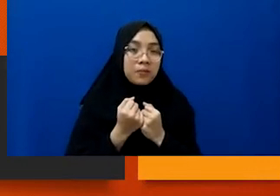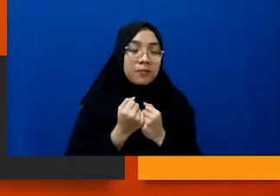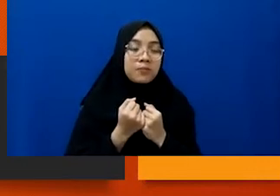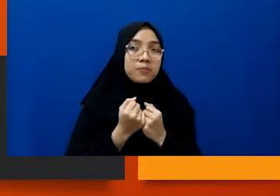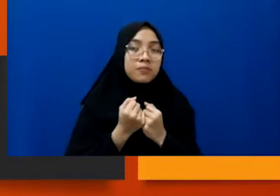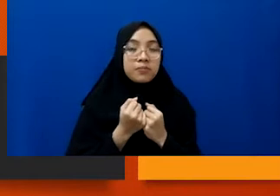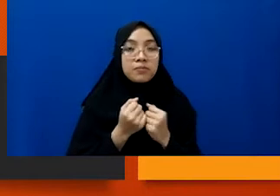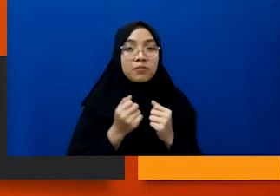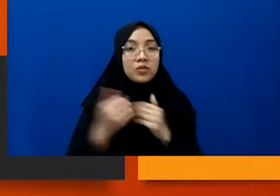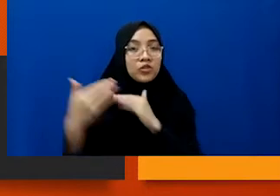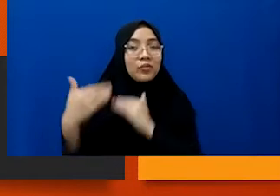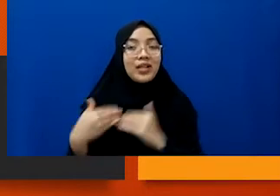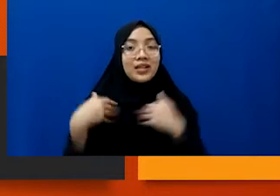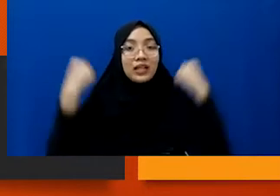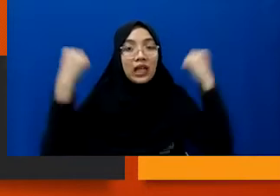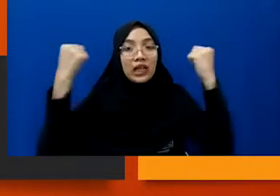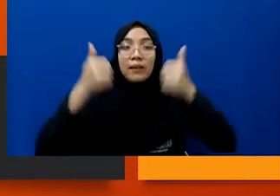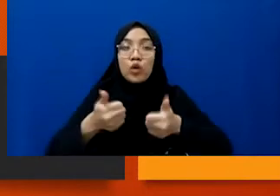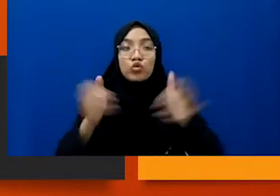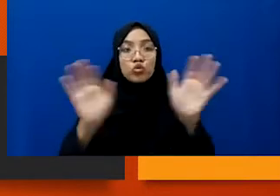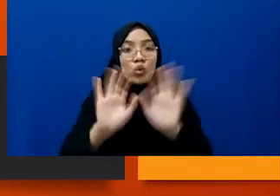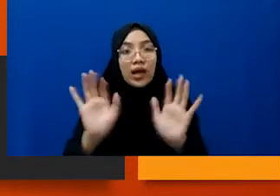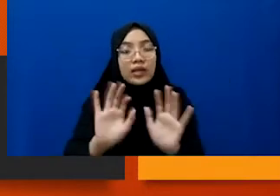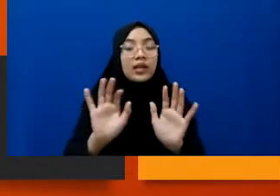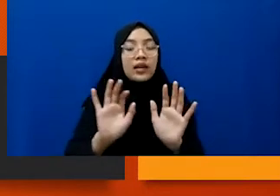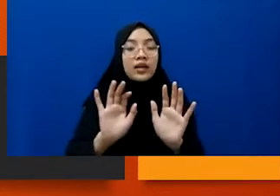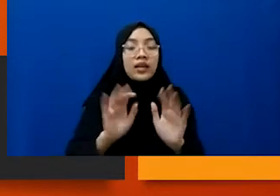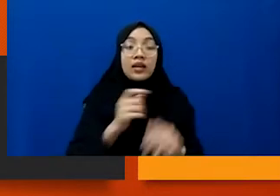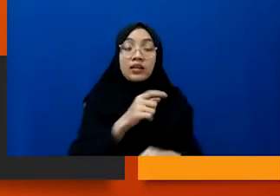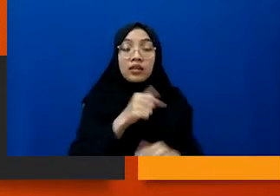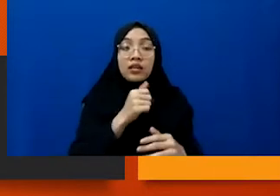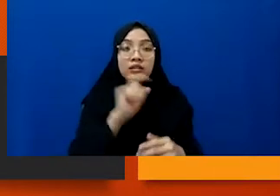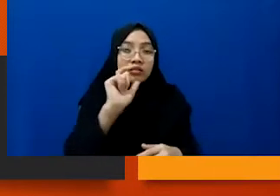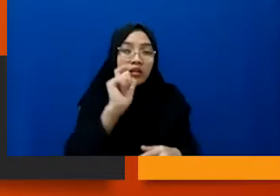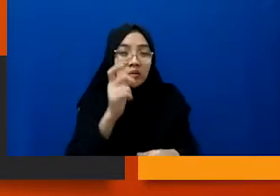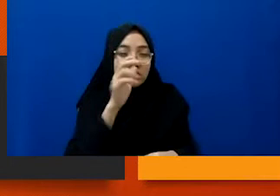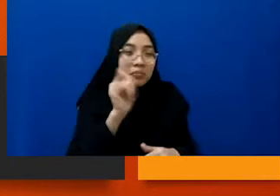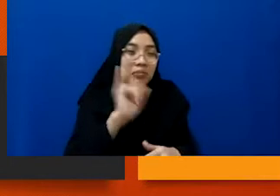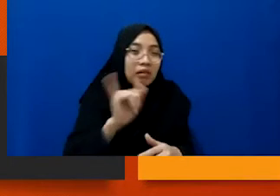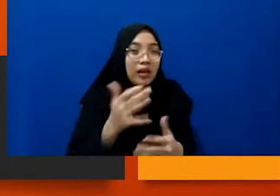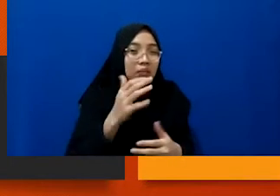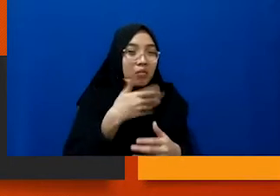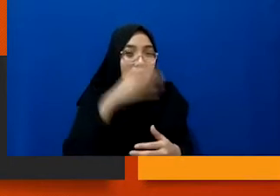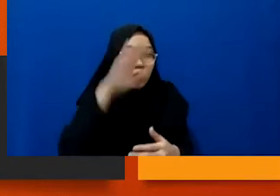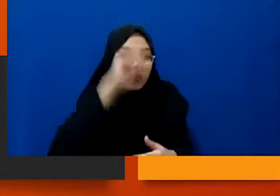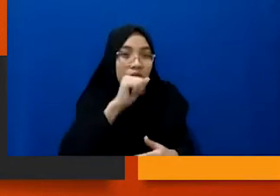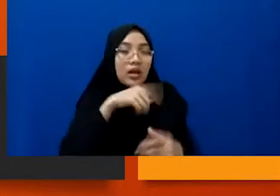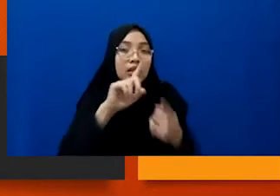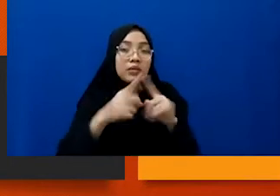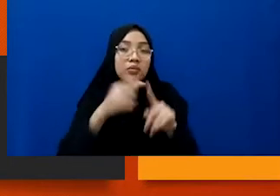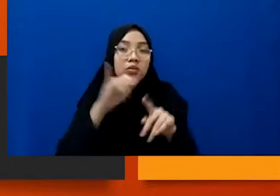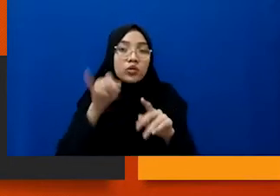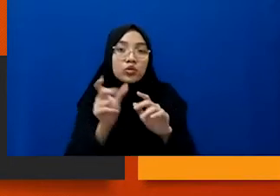jaminan jaminan kesehatan yang bagus. Ini kayak apa? Kemudian teman-teman jurnalis ini